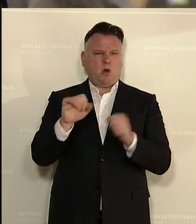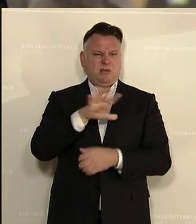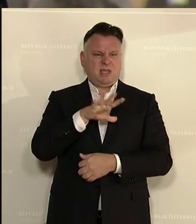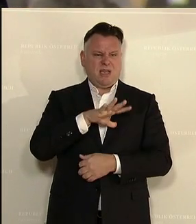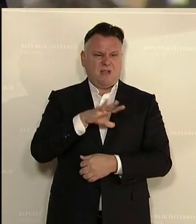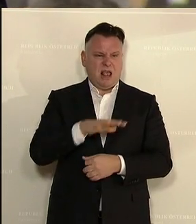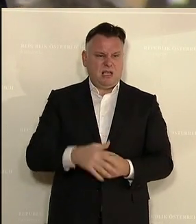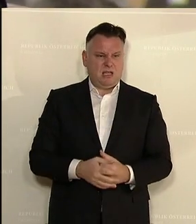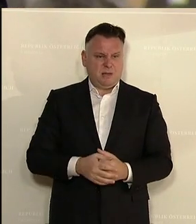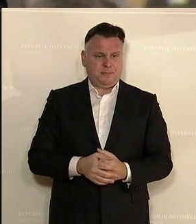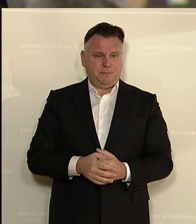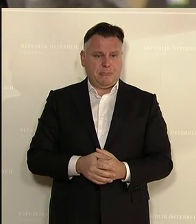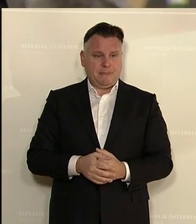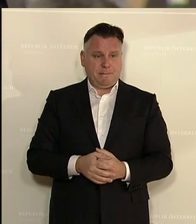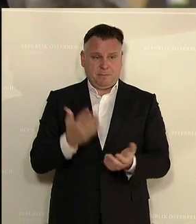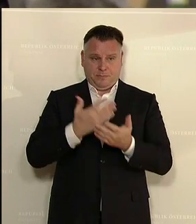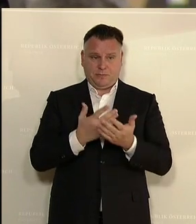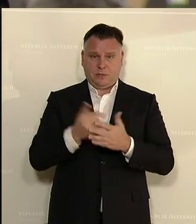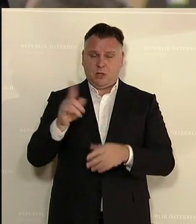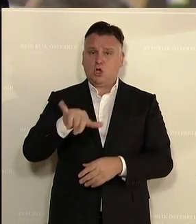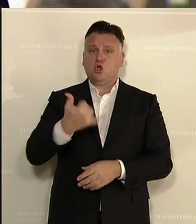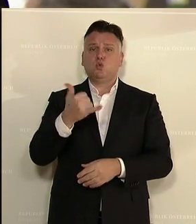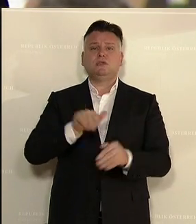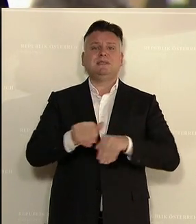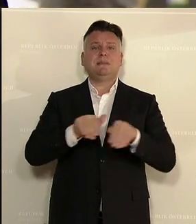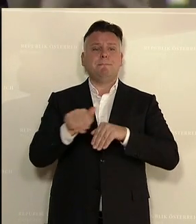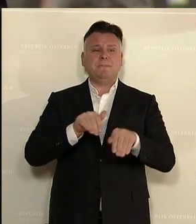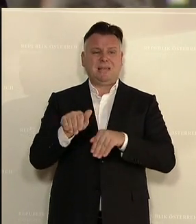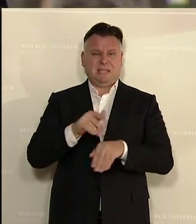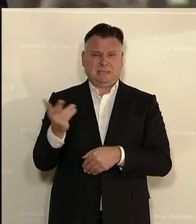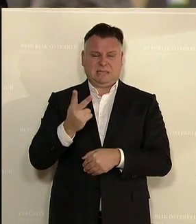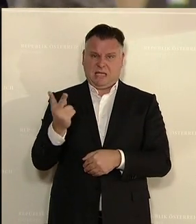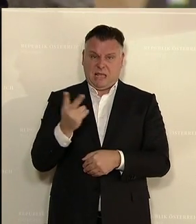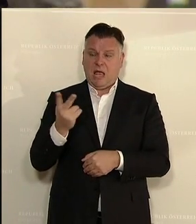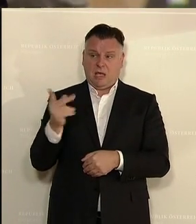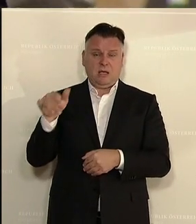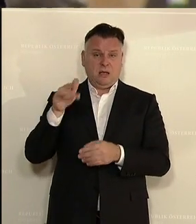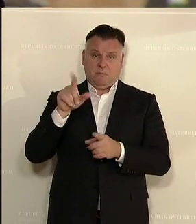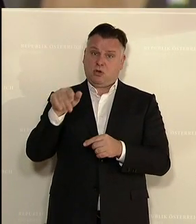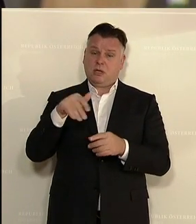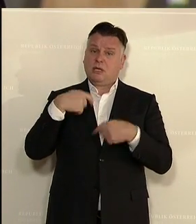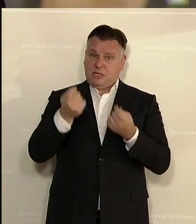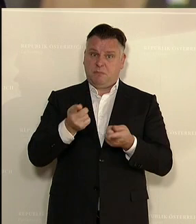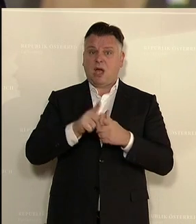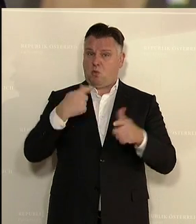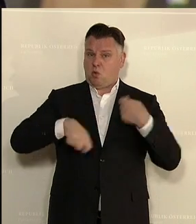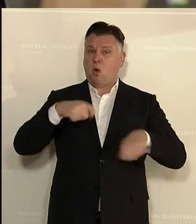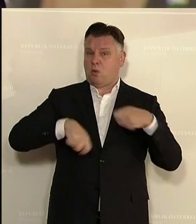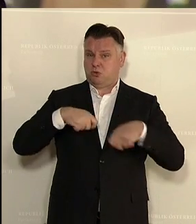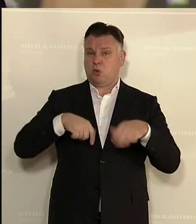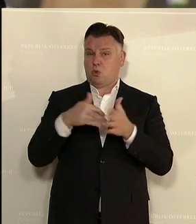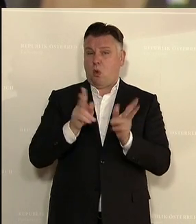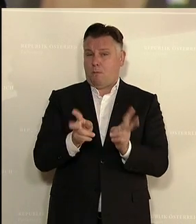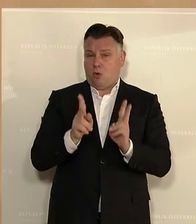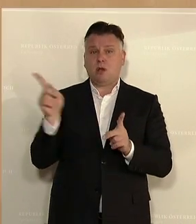Wann genau werden Sie mit der Justizministerin die leider vorhandenen Lücken korruption Korruptionslücken schließen?